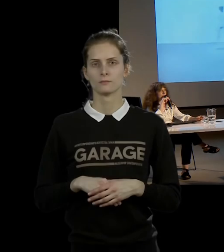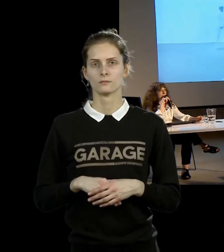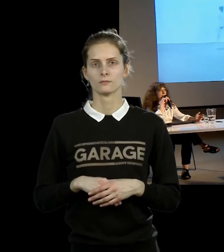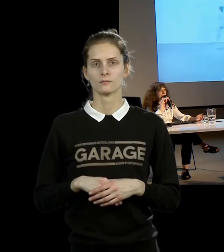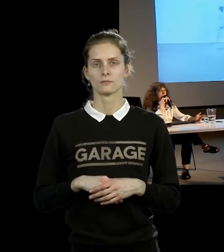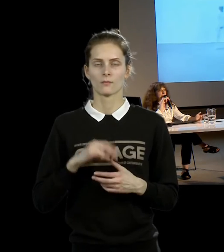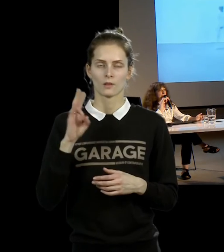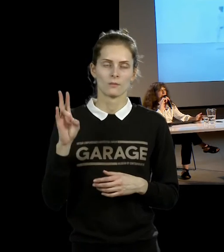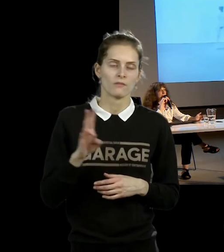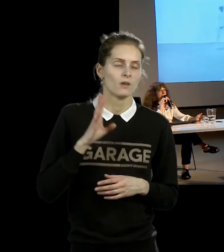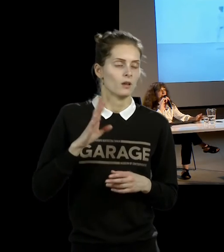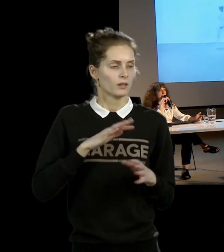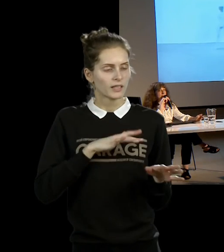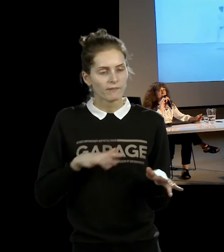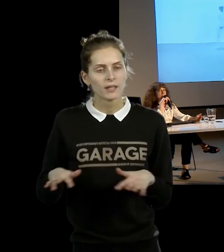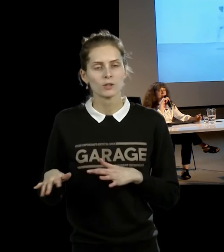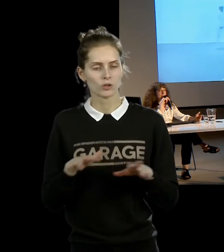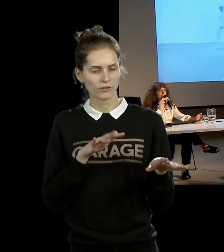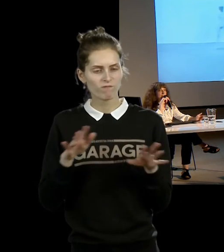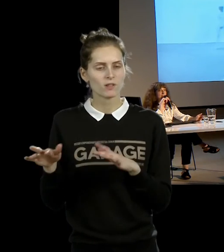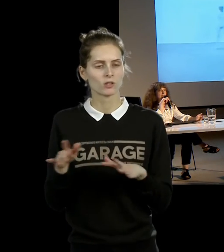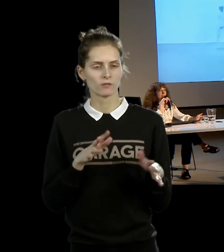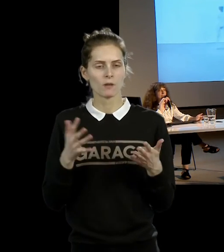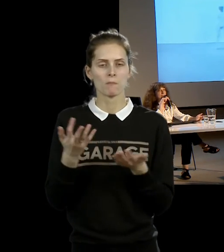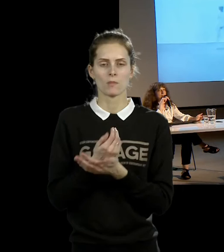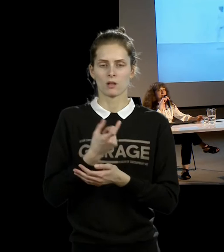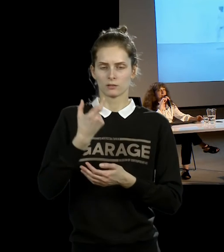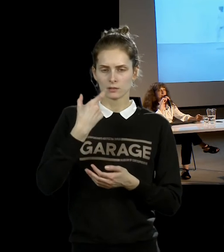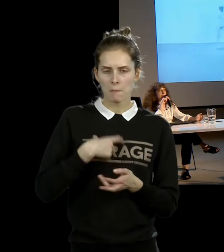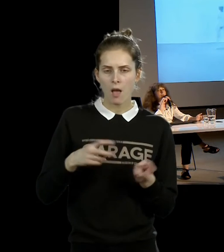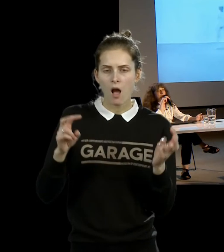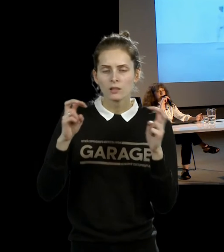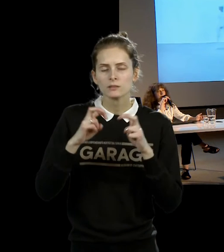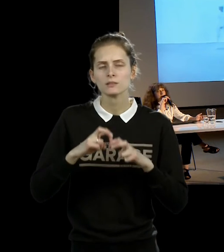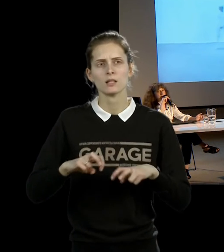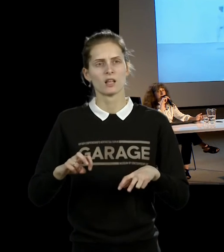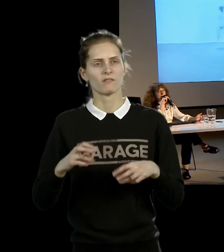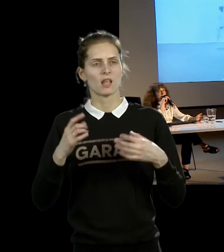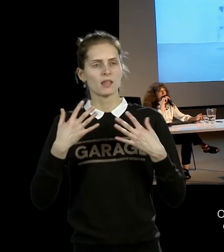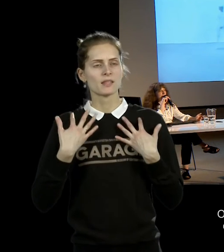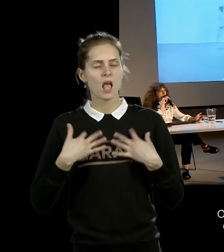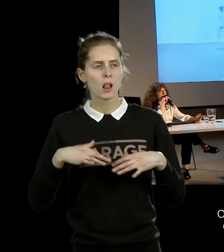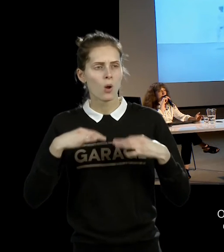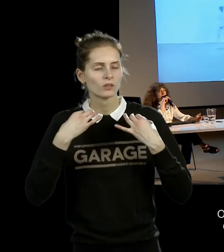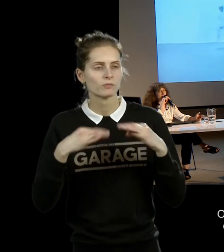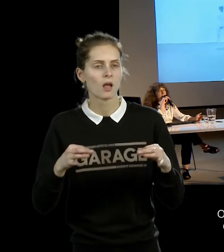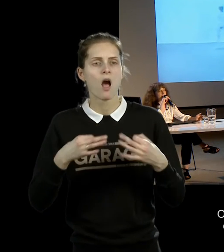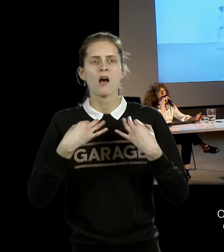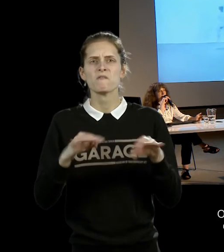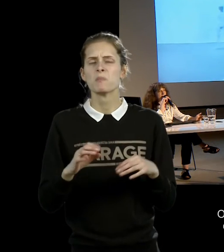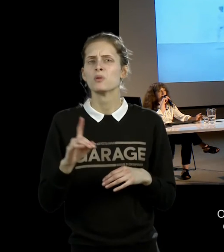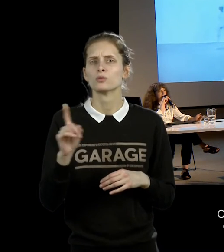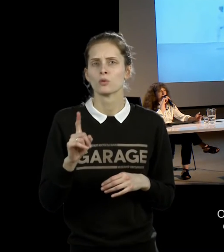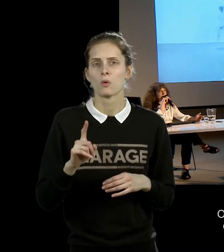Личное движение, исследование себя, освобождение тела. От чего освобождается тело? Тело освобождается от